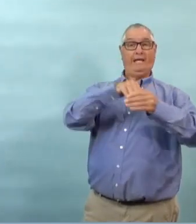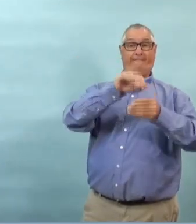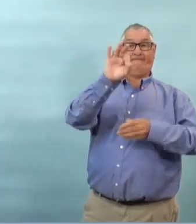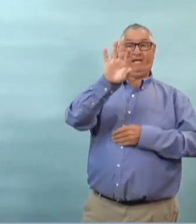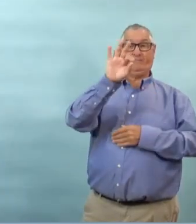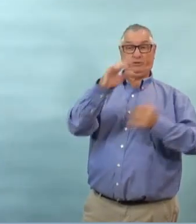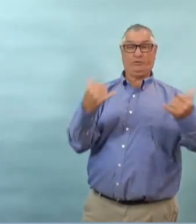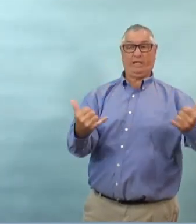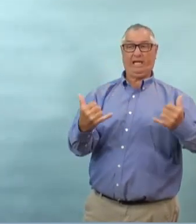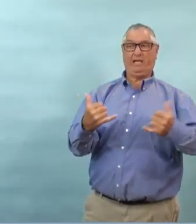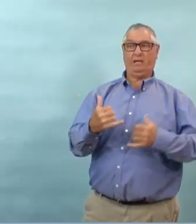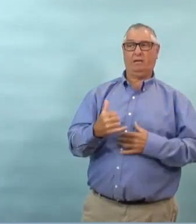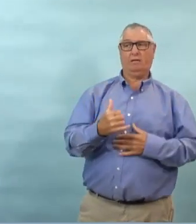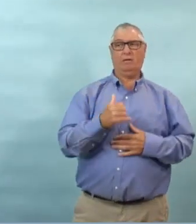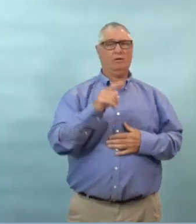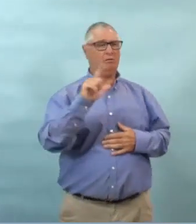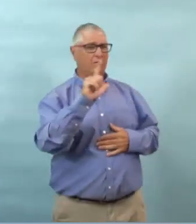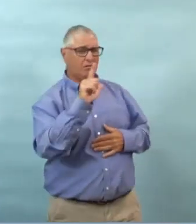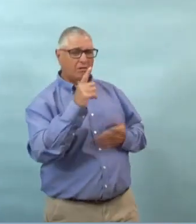inaudible